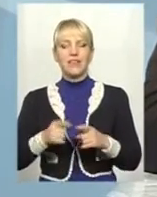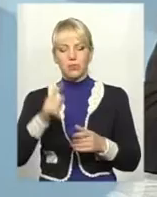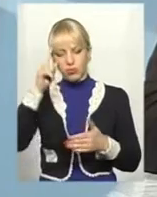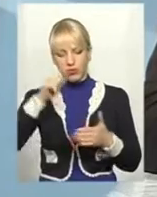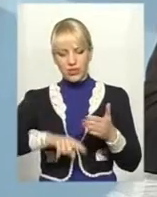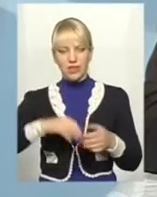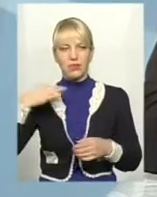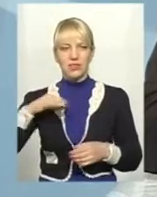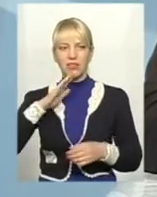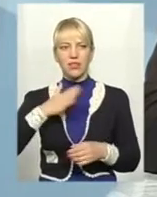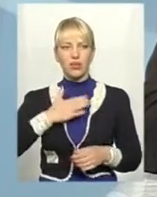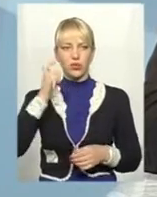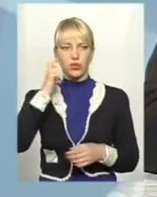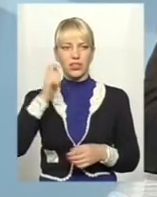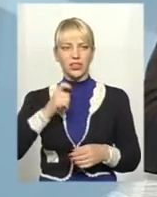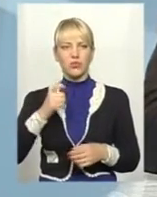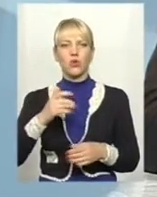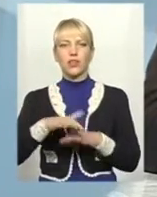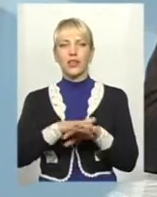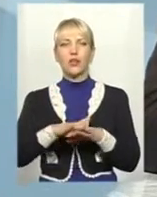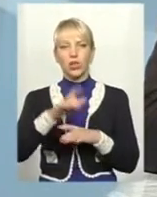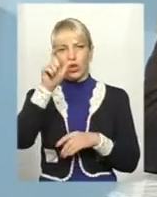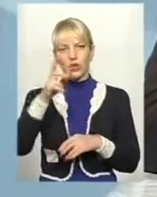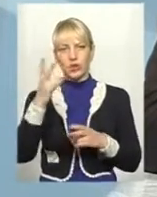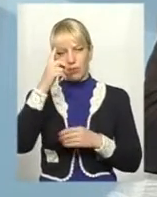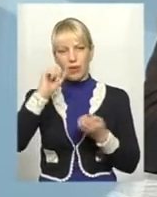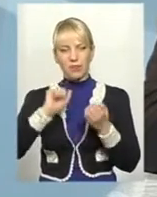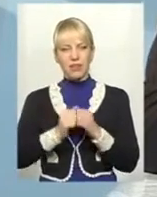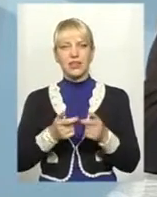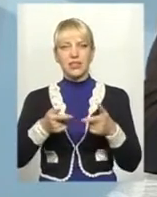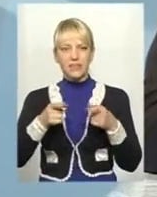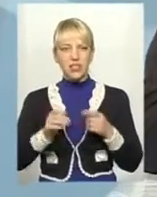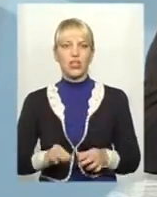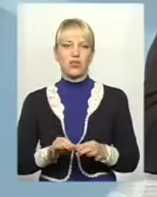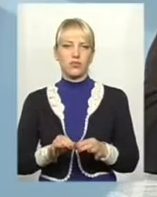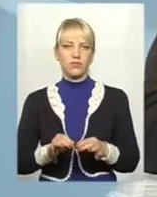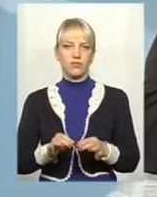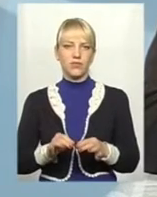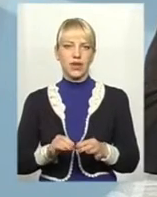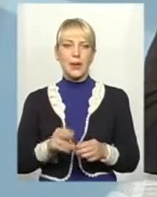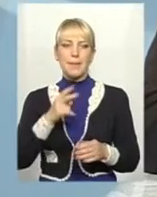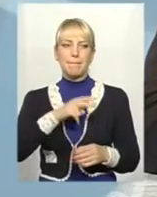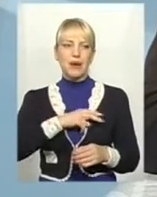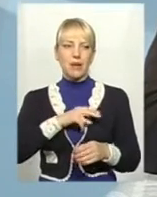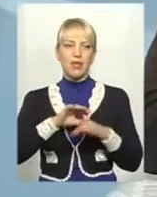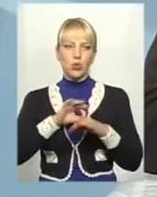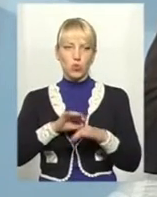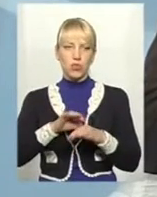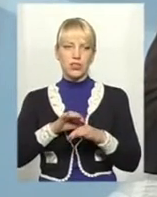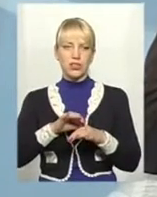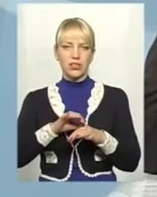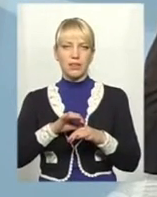сином нашого українського народу. Його потрібно пам'ятати, звичайно. Премія носить, я знаю,